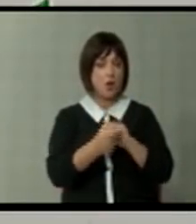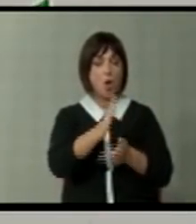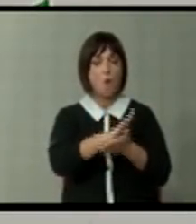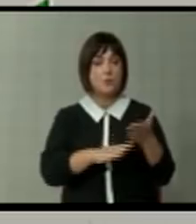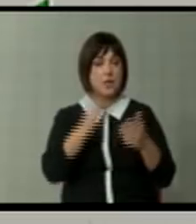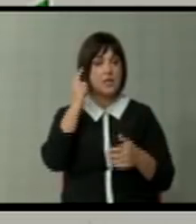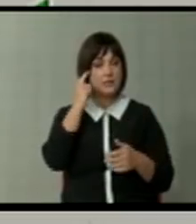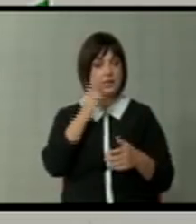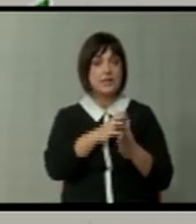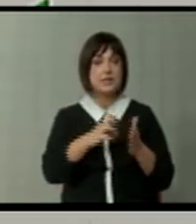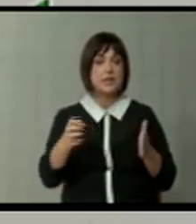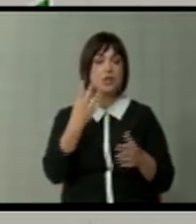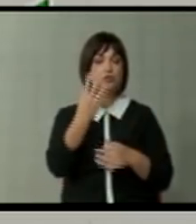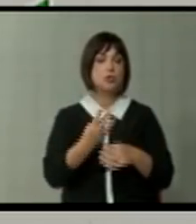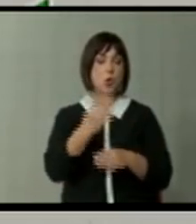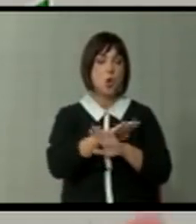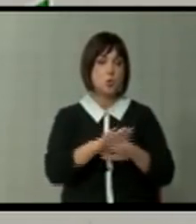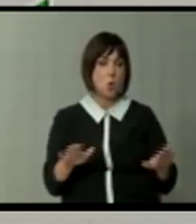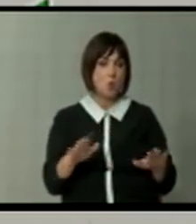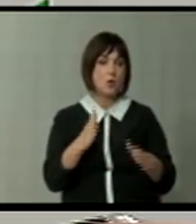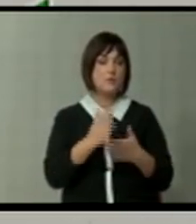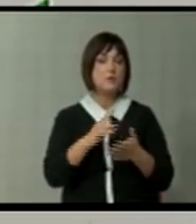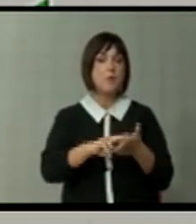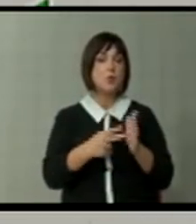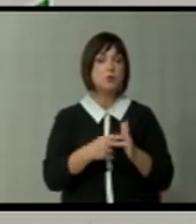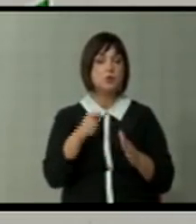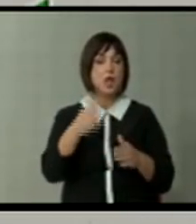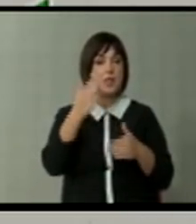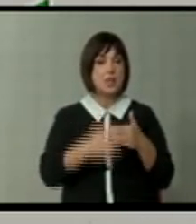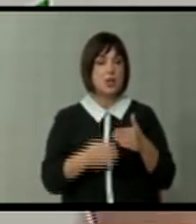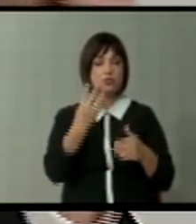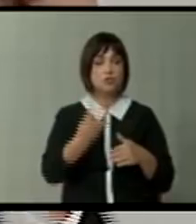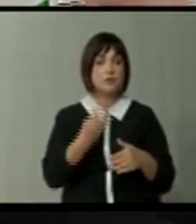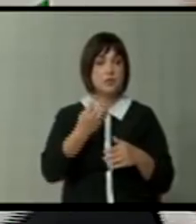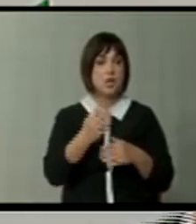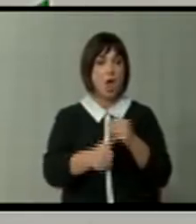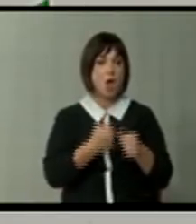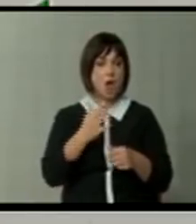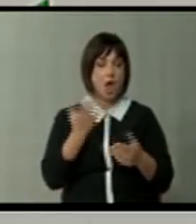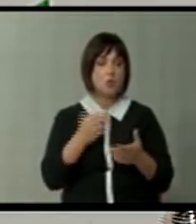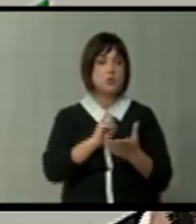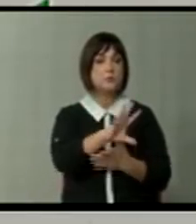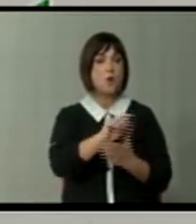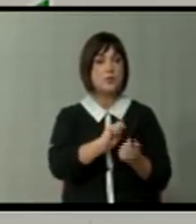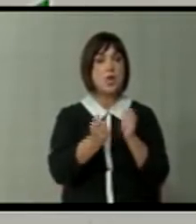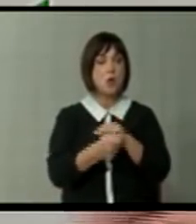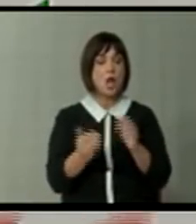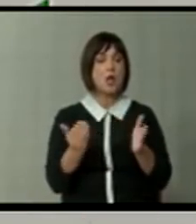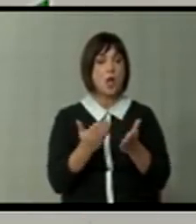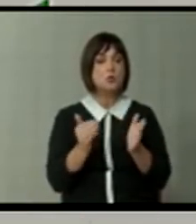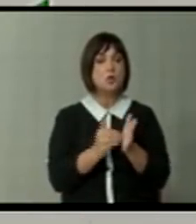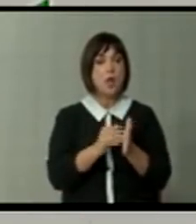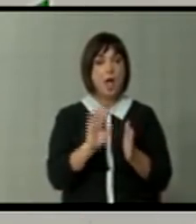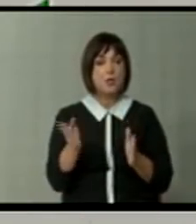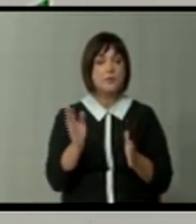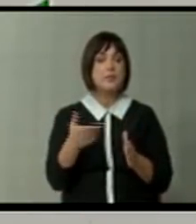треба да знае дека ќе трајат четири години и толку. Не видите политички кариери и на крајот на четвертата година ако ги спроведат реформите како што треба, ако